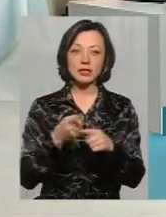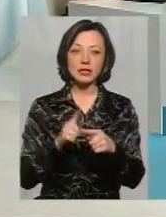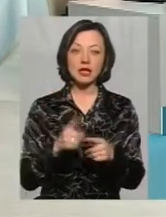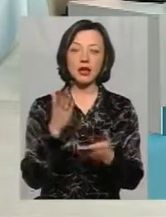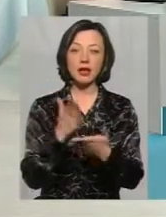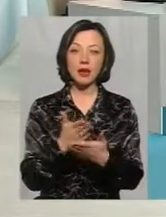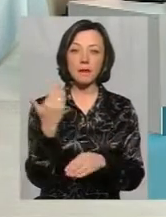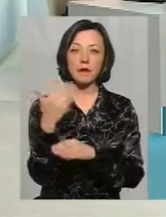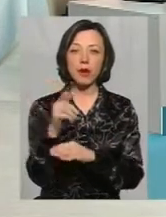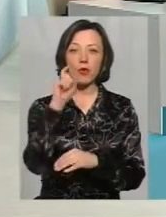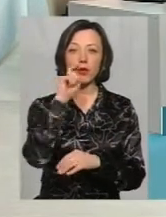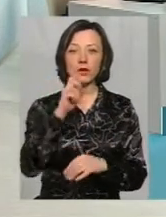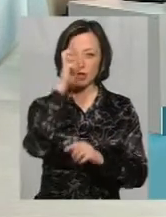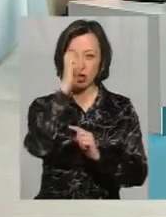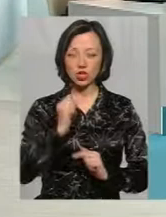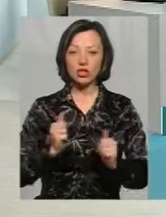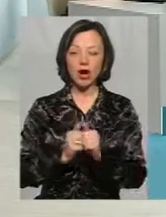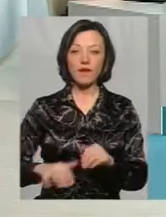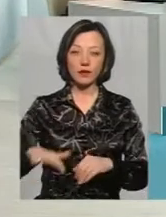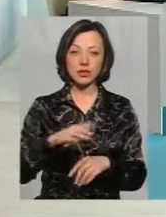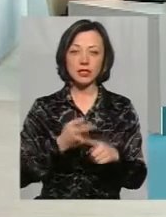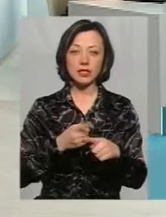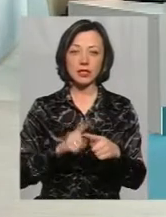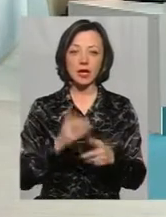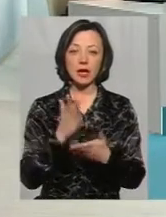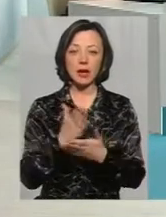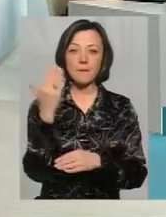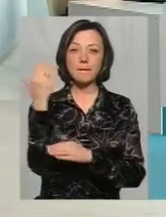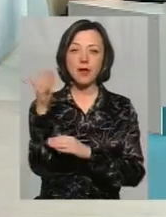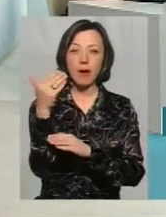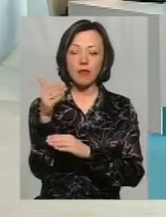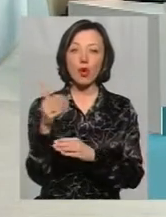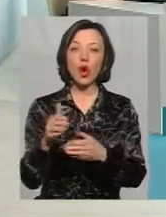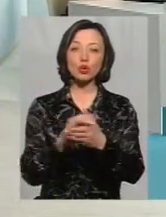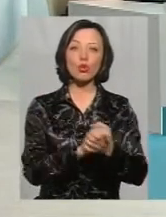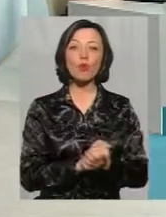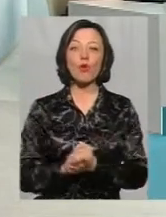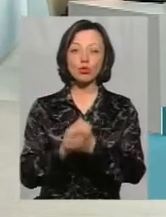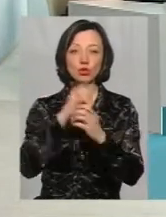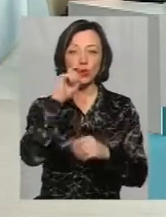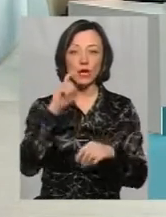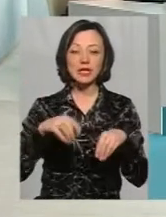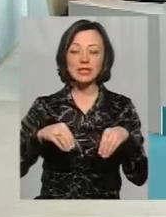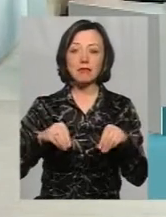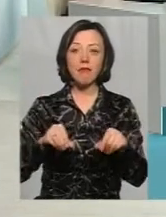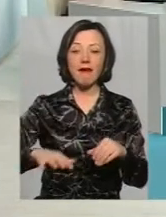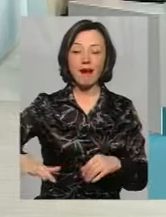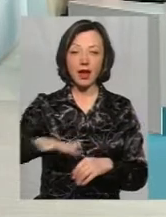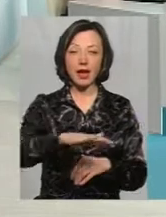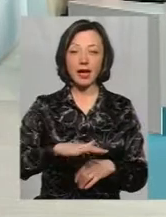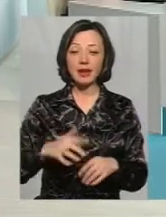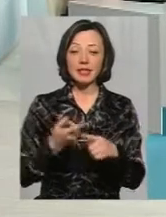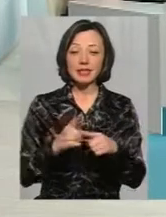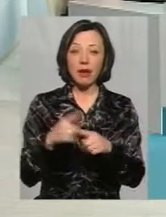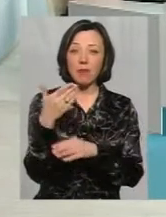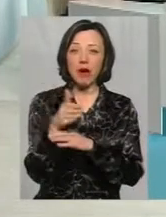прапор української державності, це є прапор соборності українських земель. І він для мене не